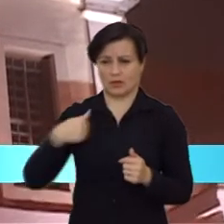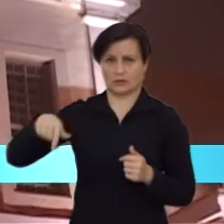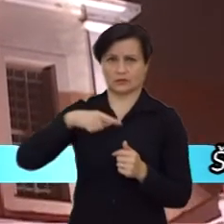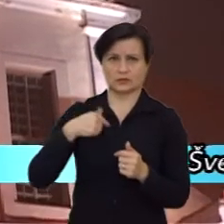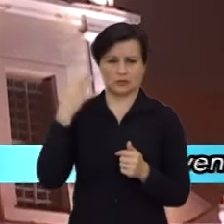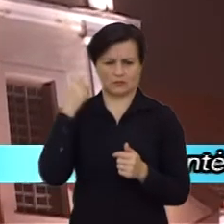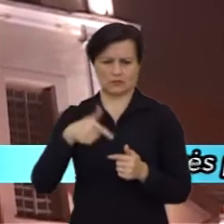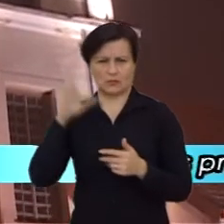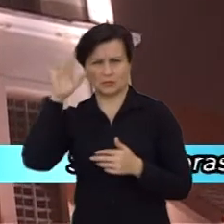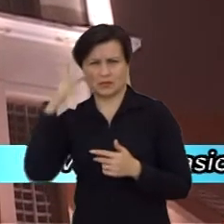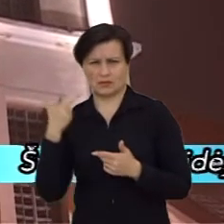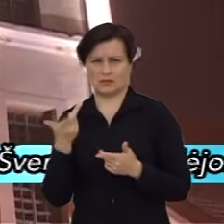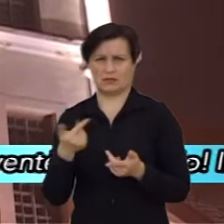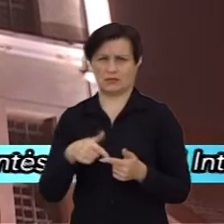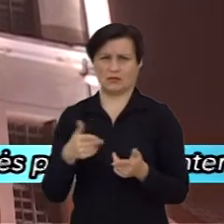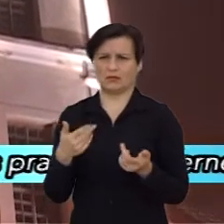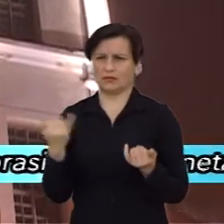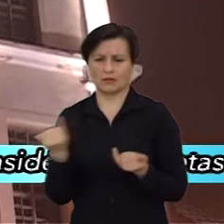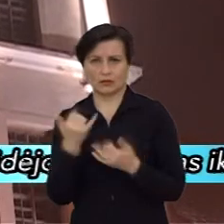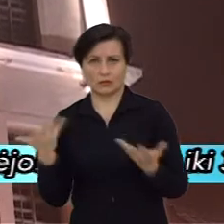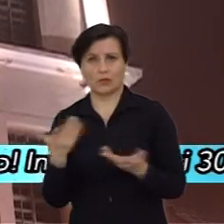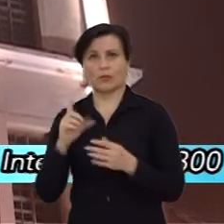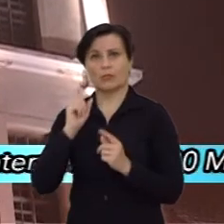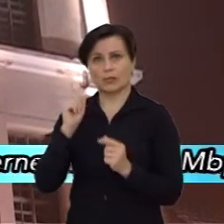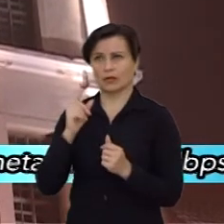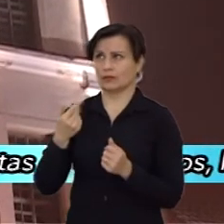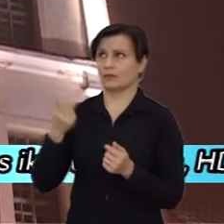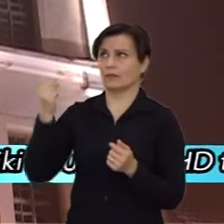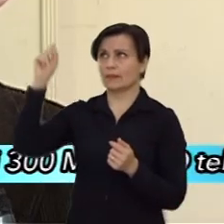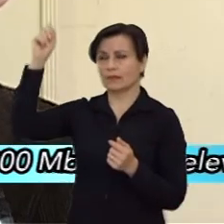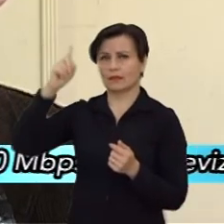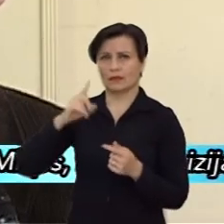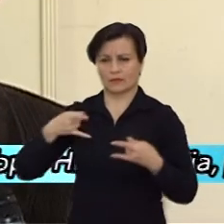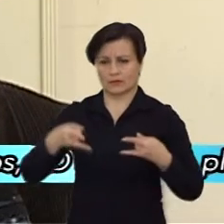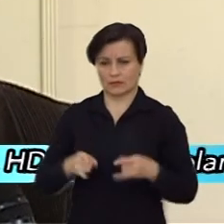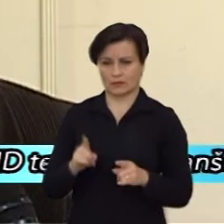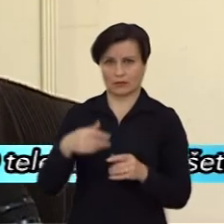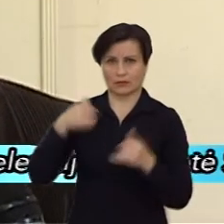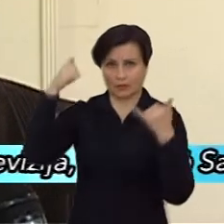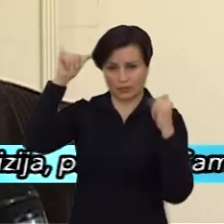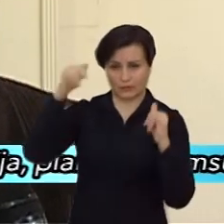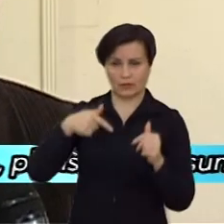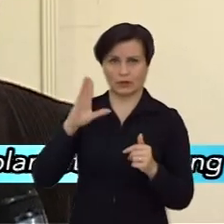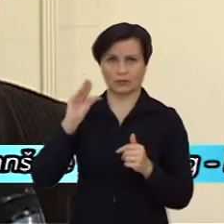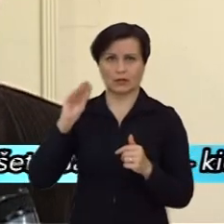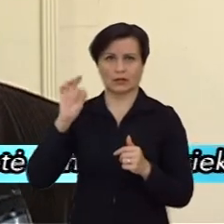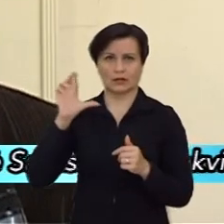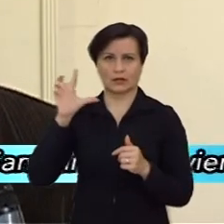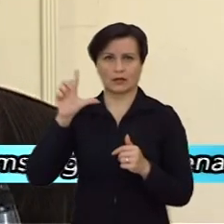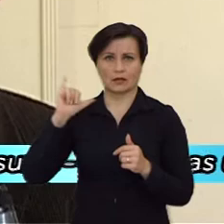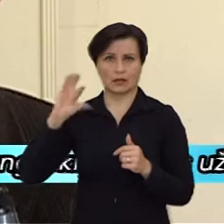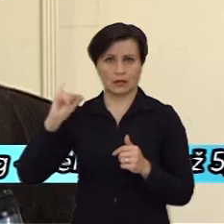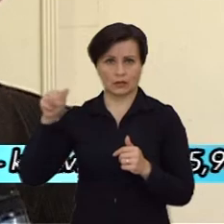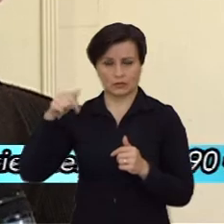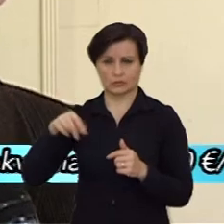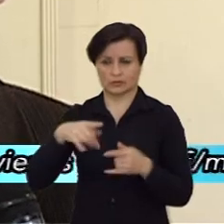esam pripratę ir sakom, kad tai yra pilka, mano tonija. Tačiau dievas tapės žmogumi, gimės, bet liejaus tvartė, jis